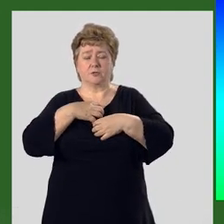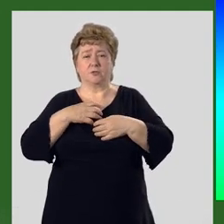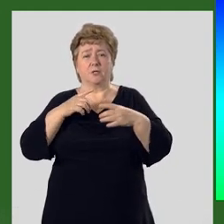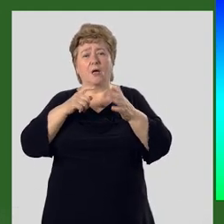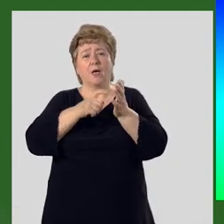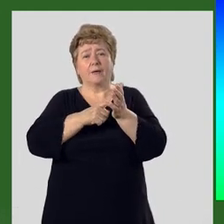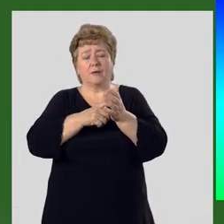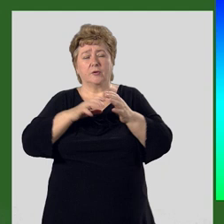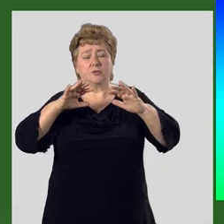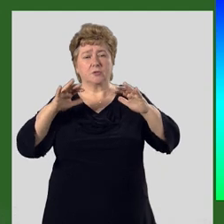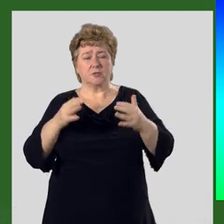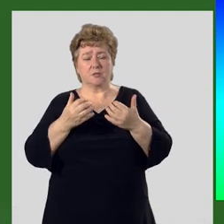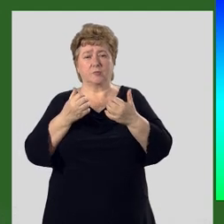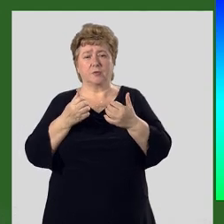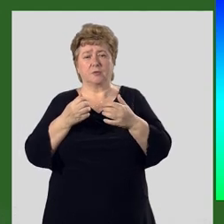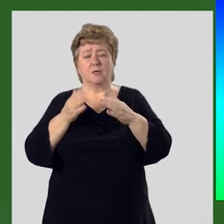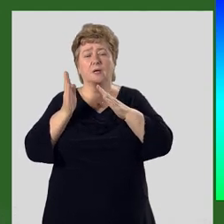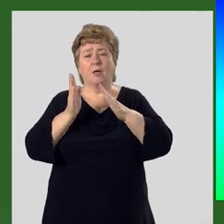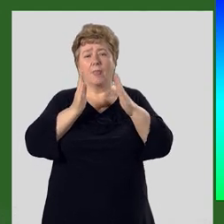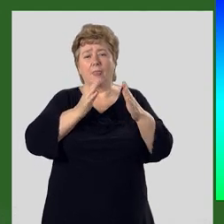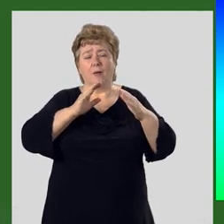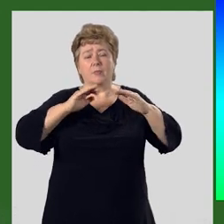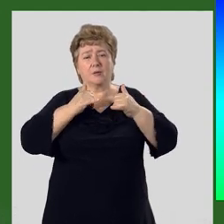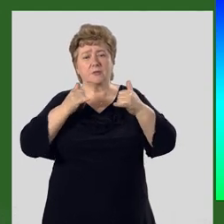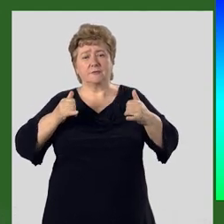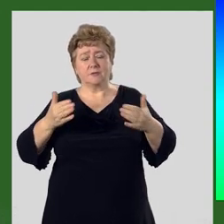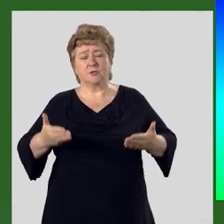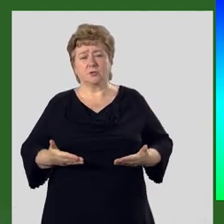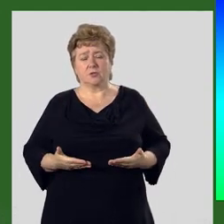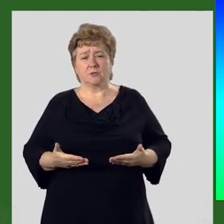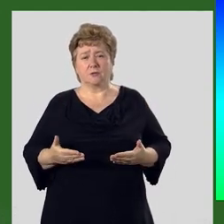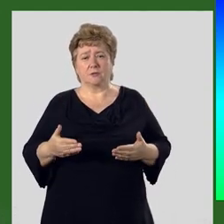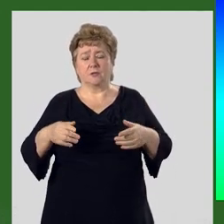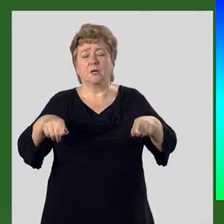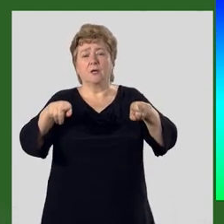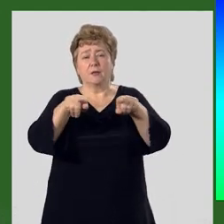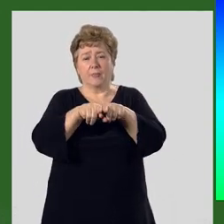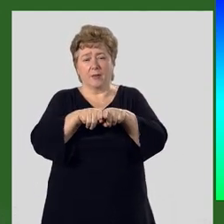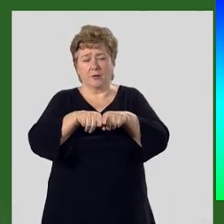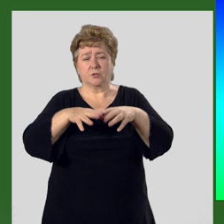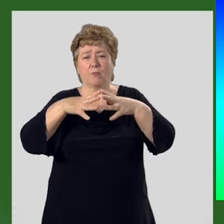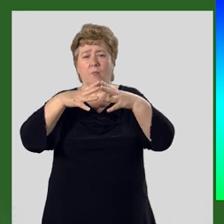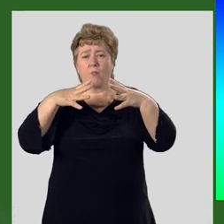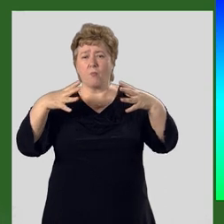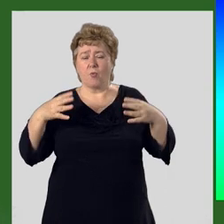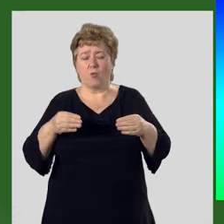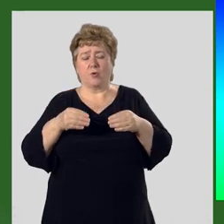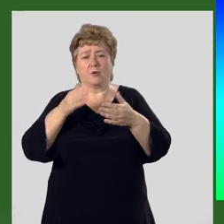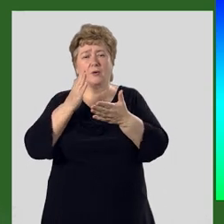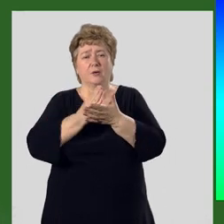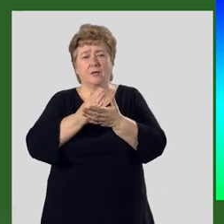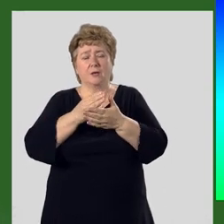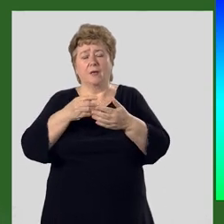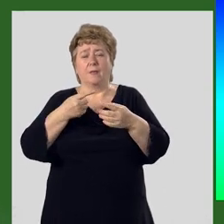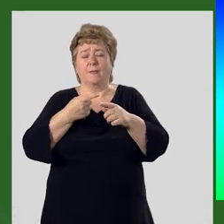геологические события, этапы развития жизни, а также наиболее типичные для